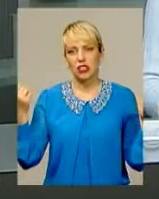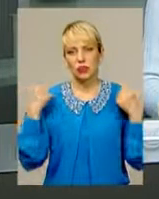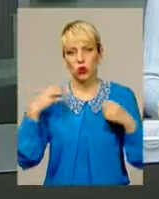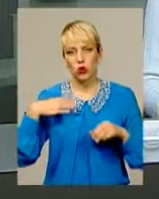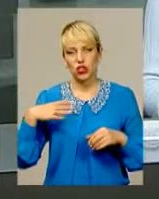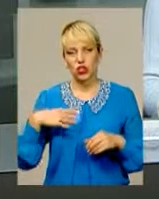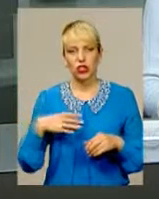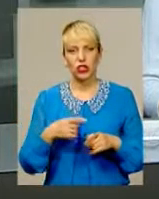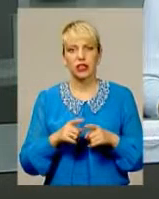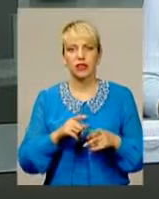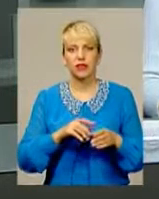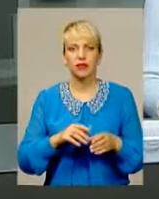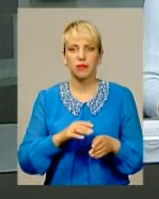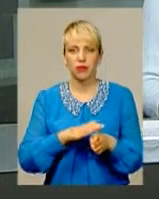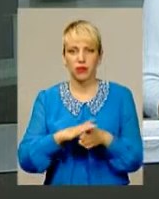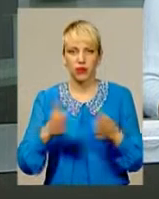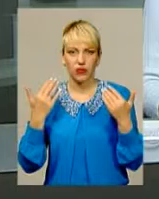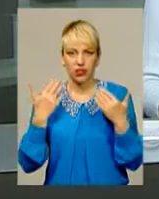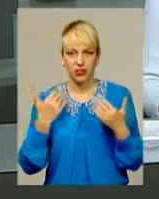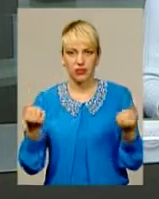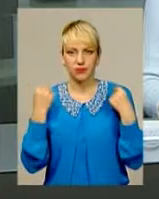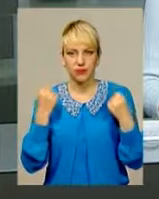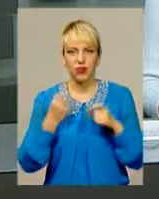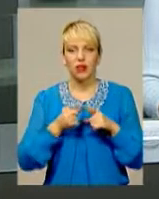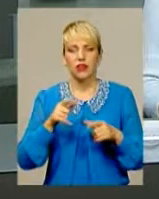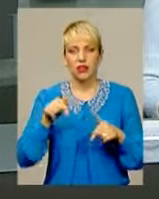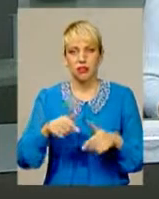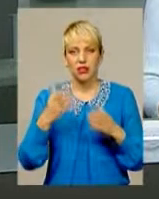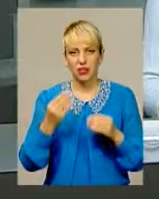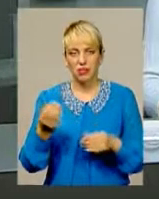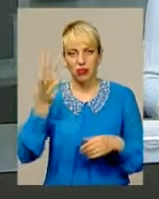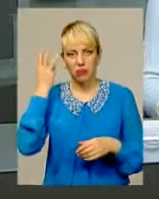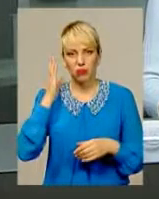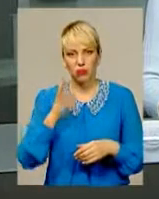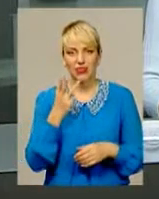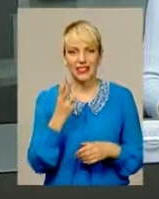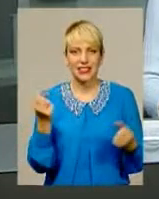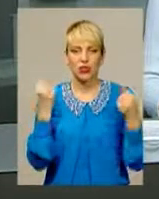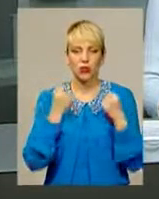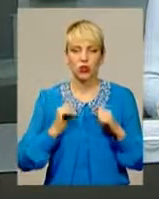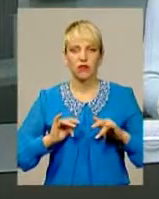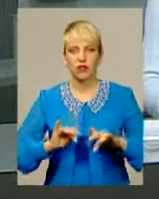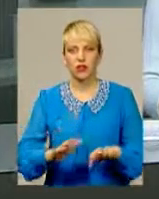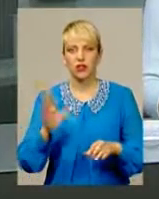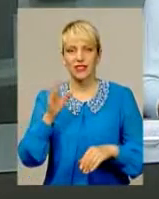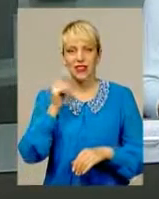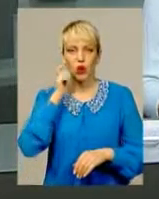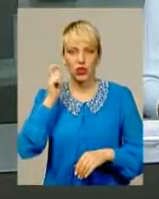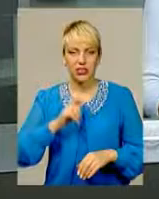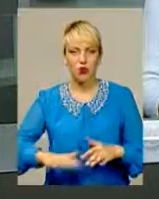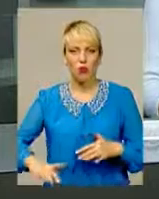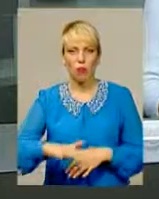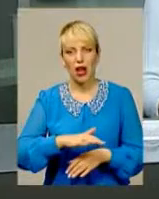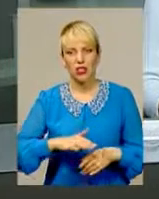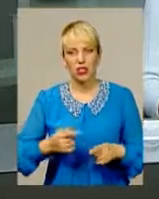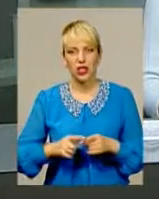очікує насичений уікенд. Адже цими вихідними у Хмельницькому відбудуться одразу три спортивні події всеукраїнського масштабу.